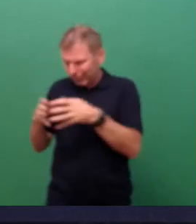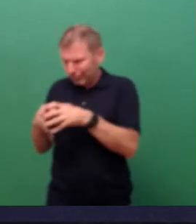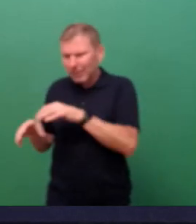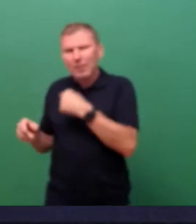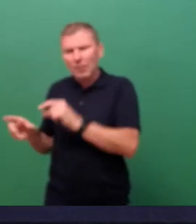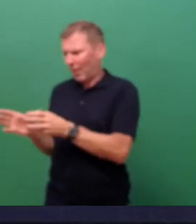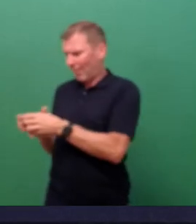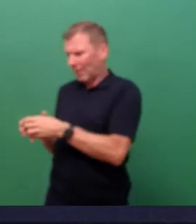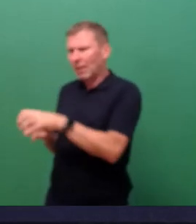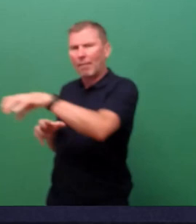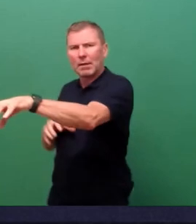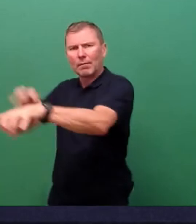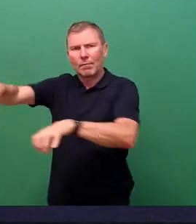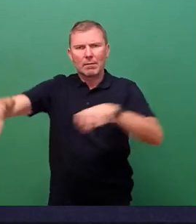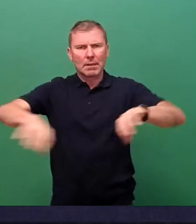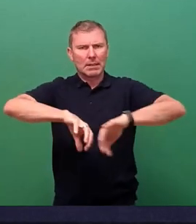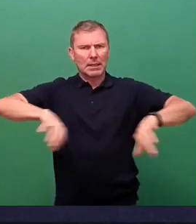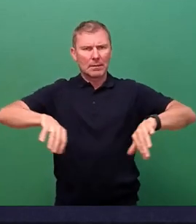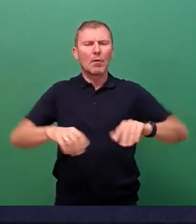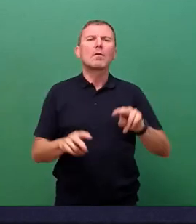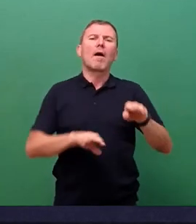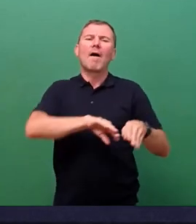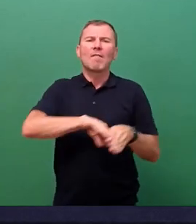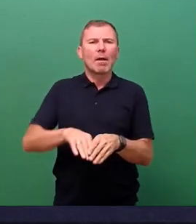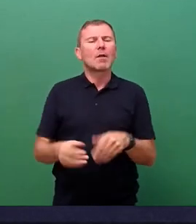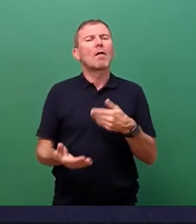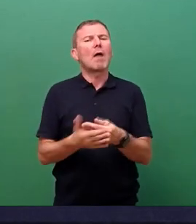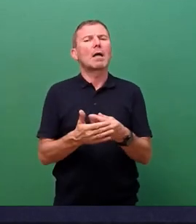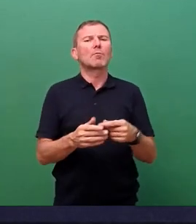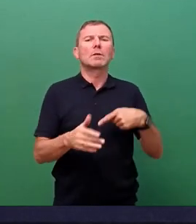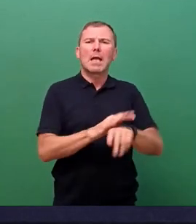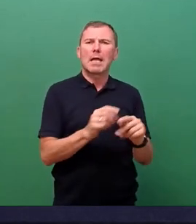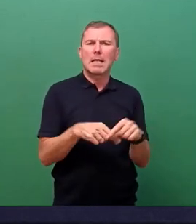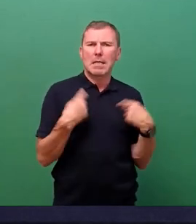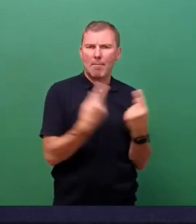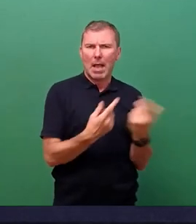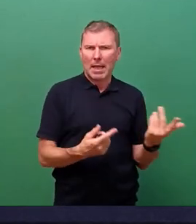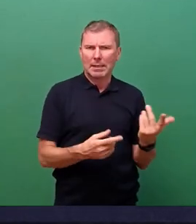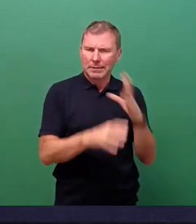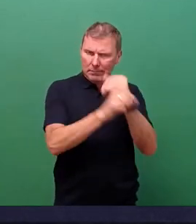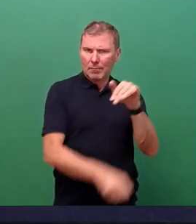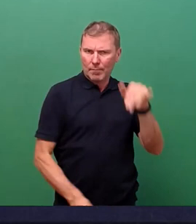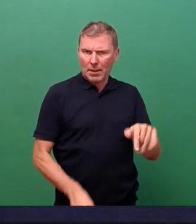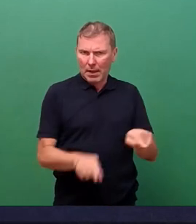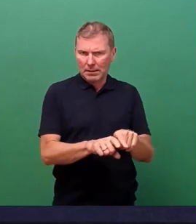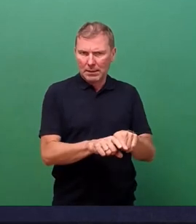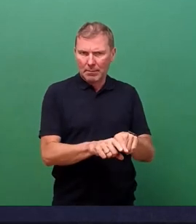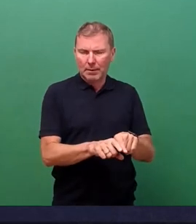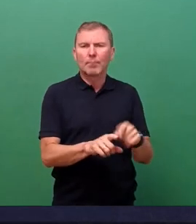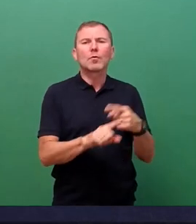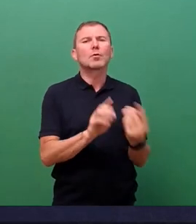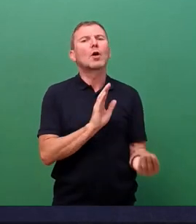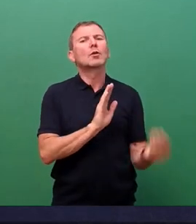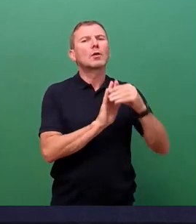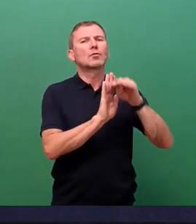Auch die Vermeidung von Angeboten im Innenbereich steht hier im Fokus. Zudem gibt es ergänzende Regelungen für den